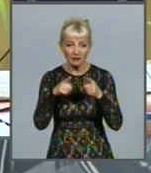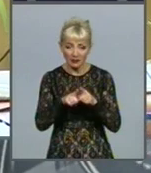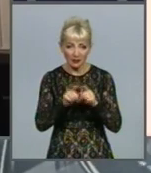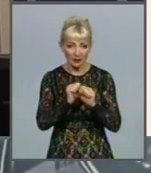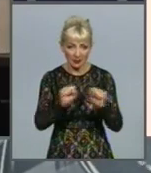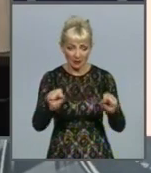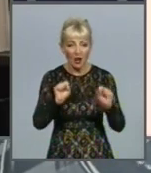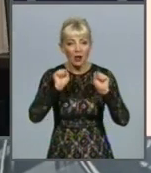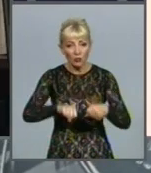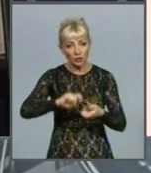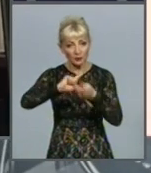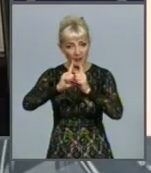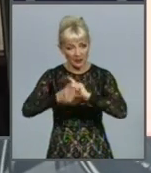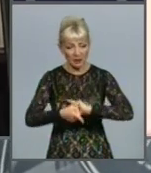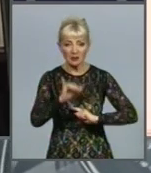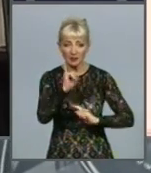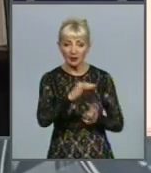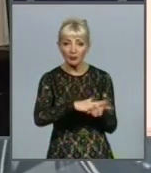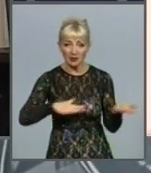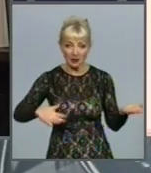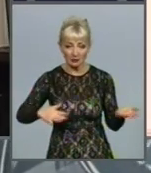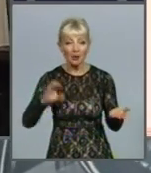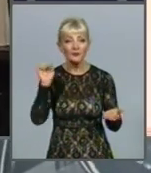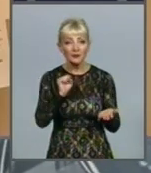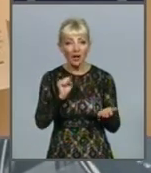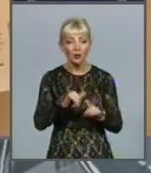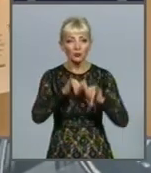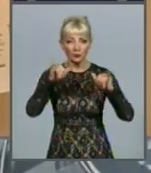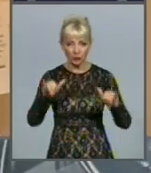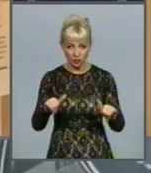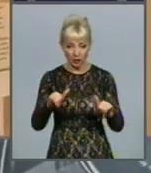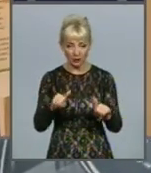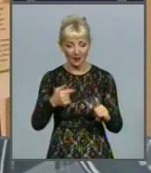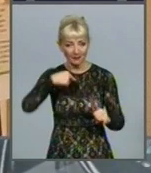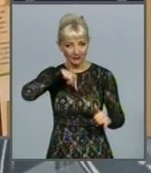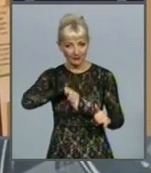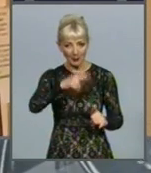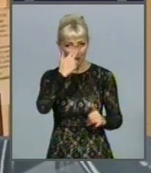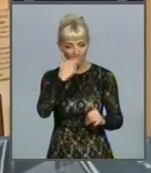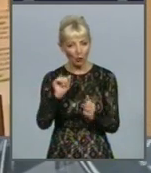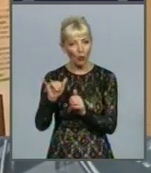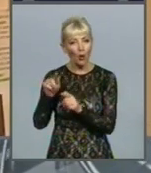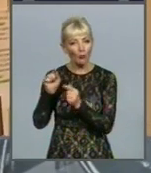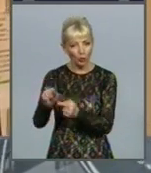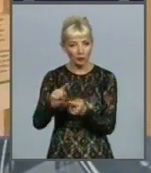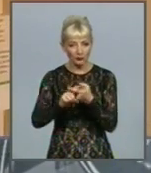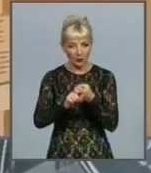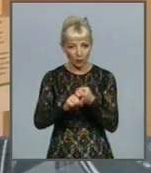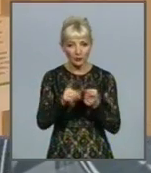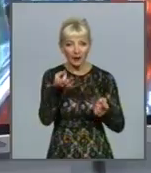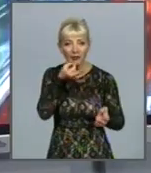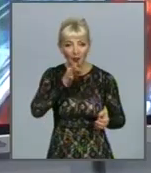кажуть, урешті-решт може призвести до негативних наслідків, а саме до зростання стійкості організму до протимікробних препаратів.